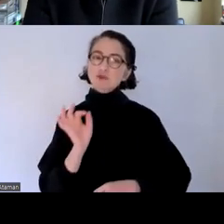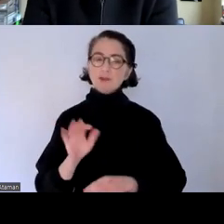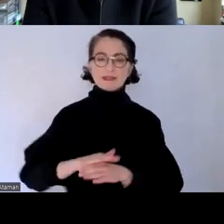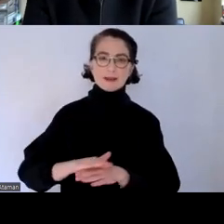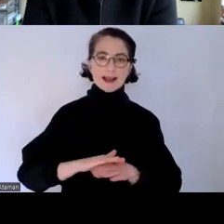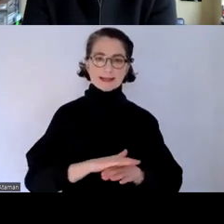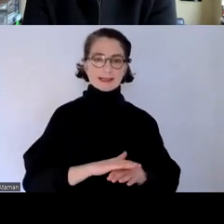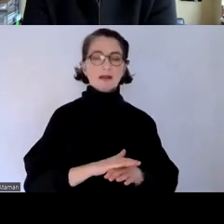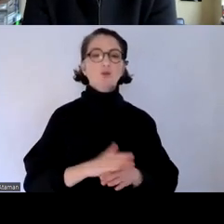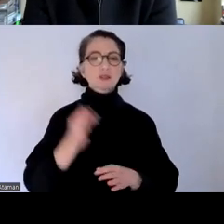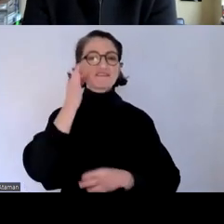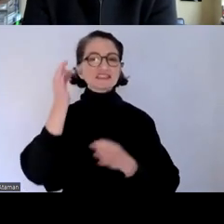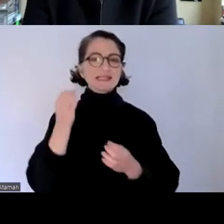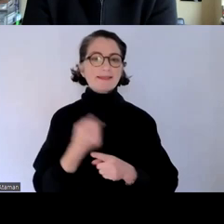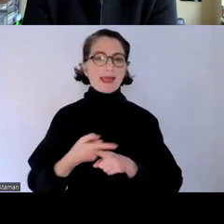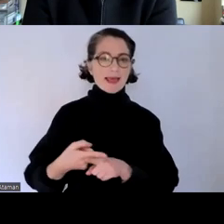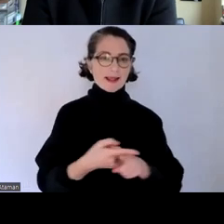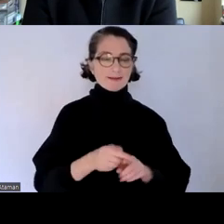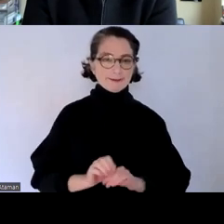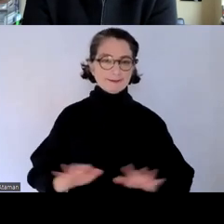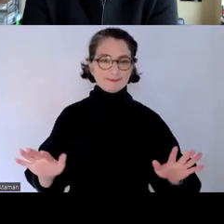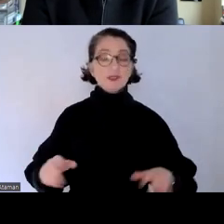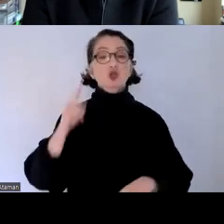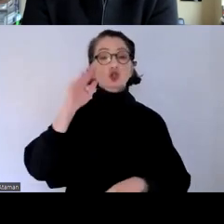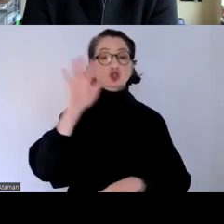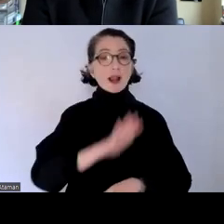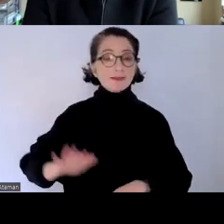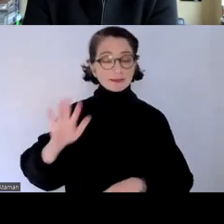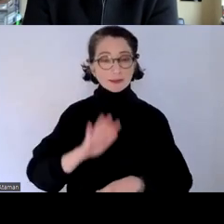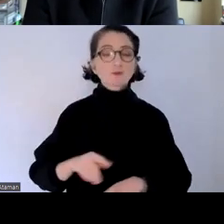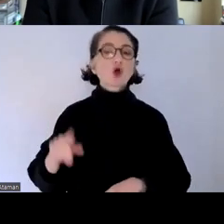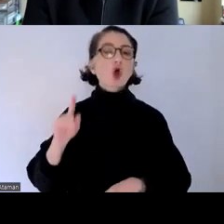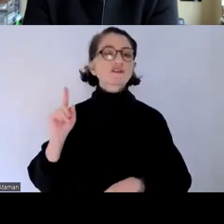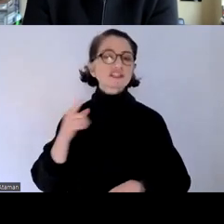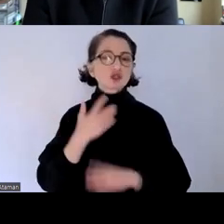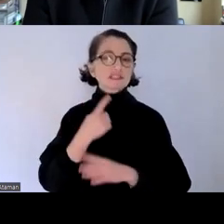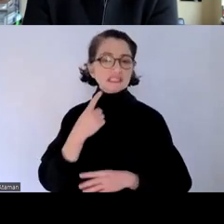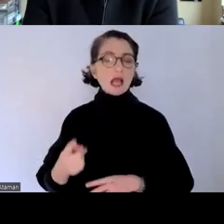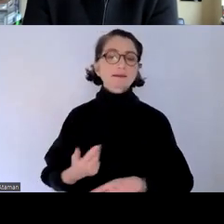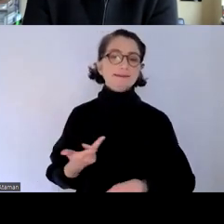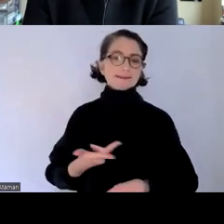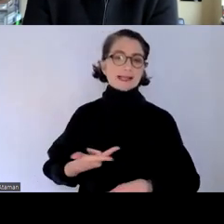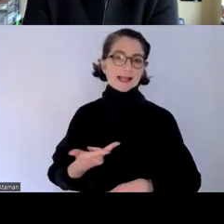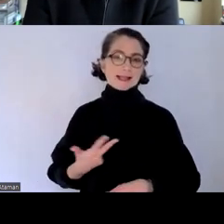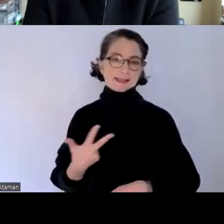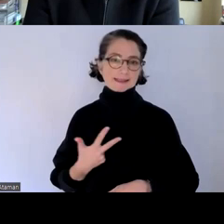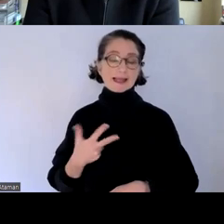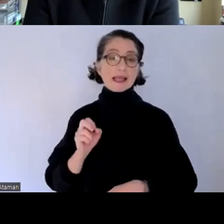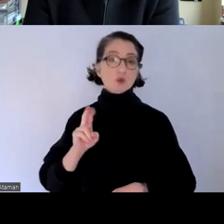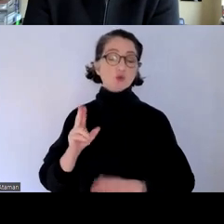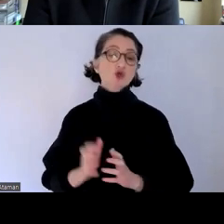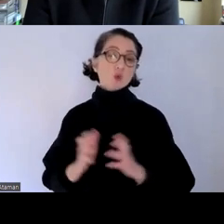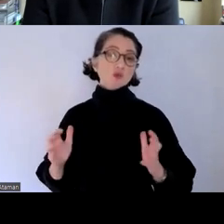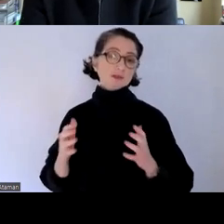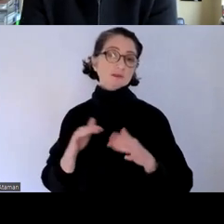für deutschland gottfried hat schon benannt sind wir drei als größtes land der europäischen union in